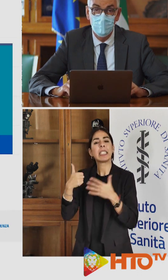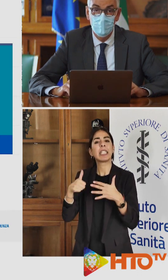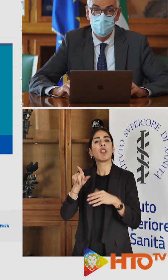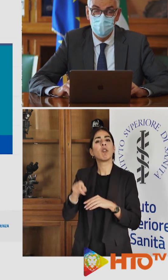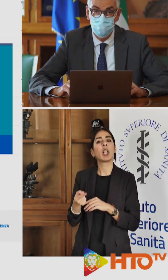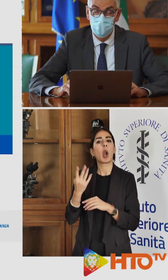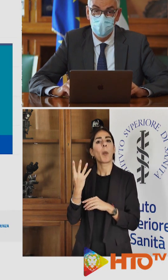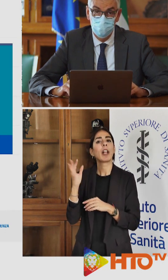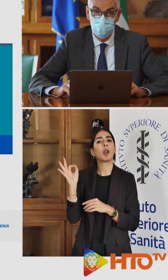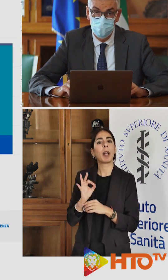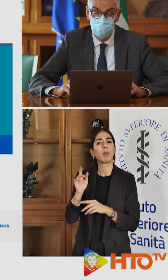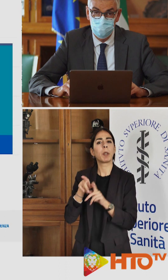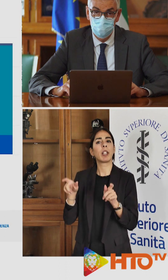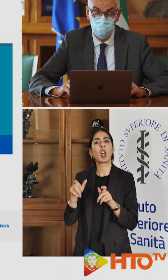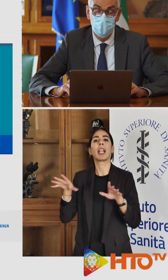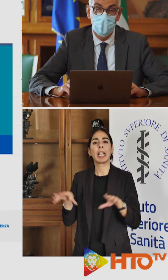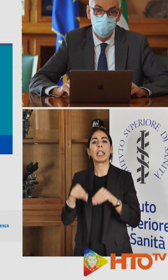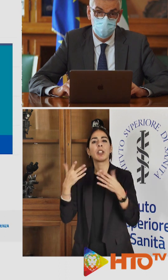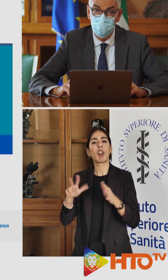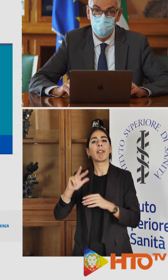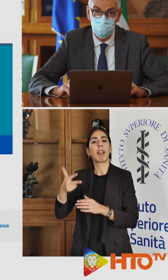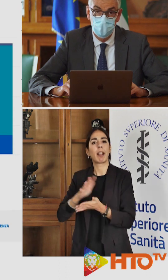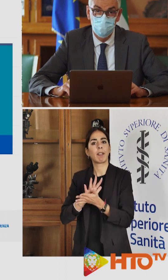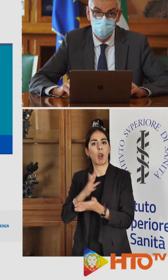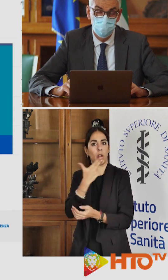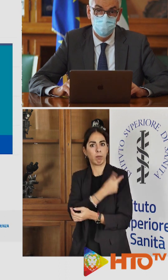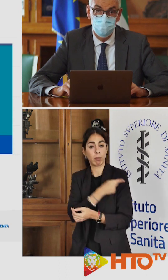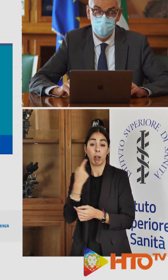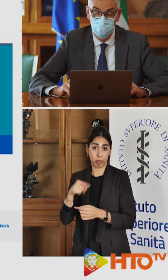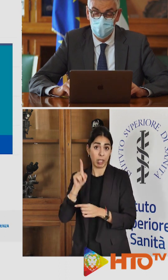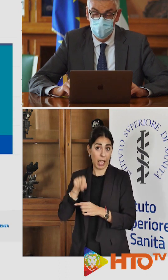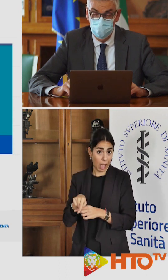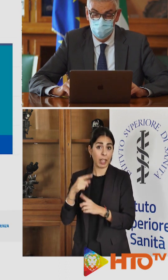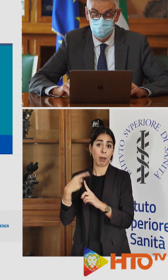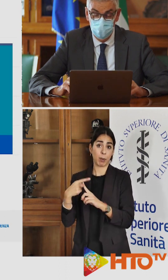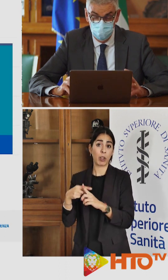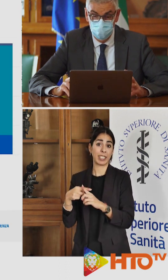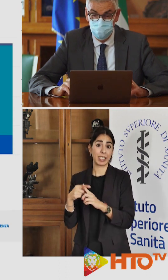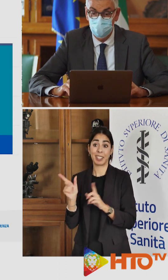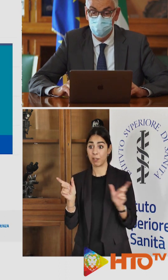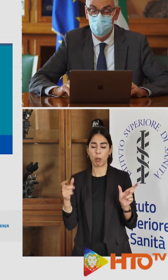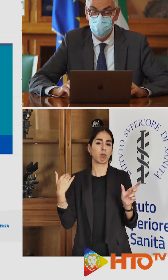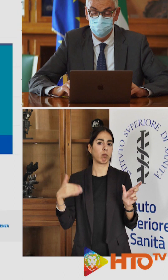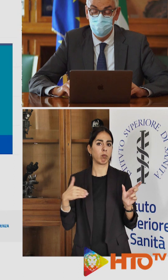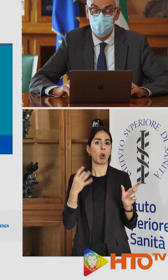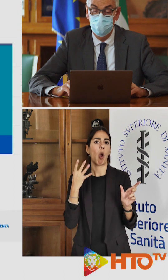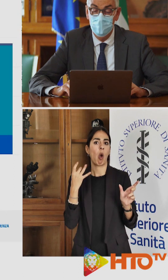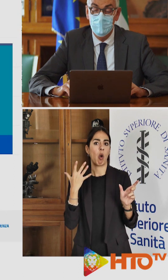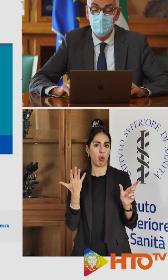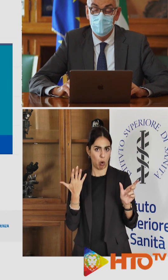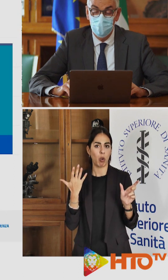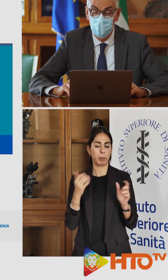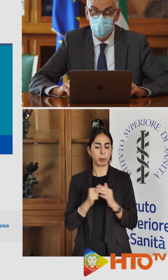% di persone che hanno fatto la terza dose, anche questo è un segnale molto positivo e una raccomandazione che vada